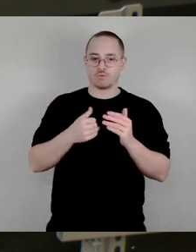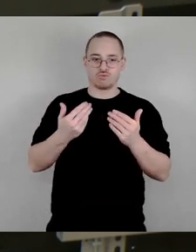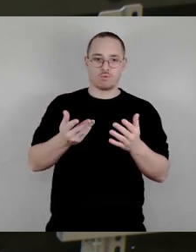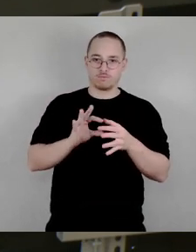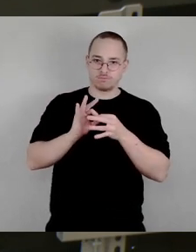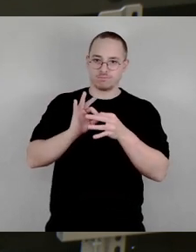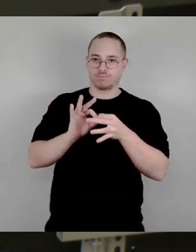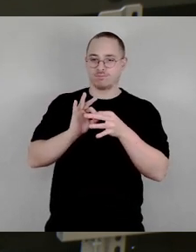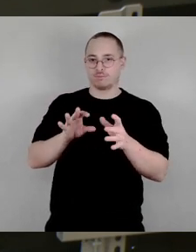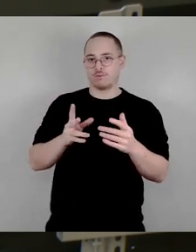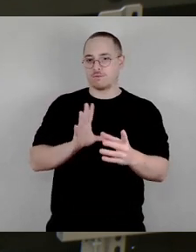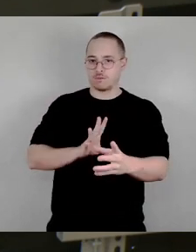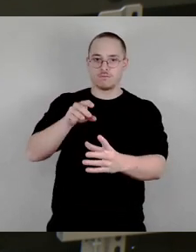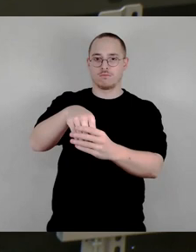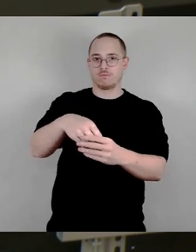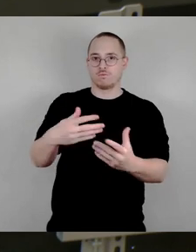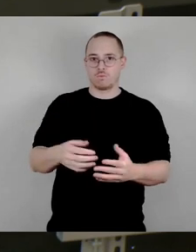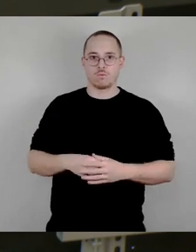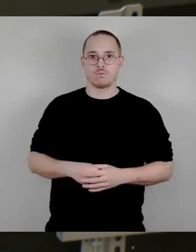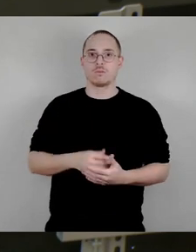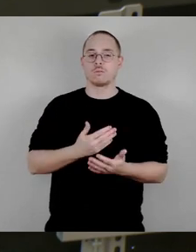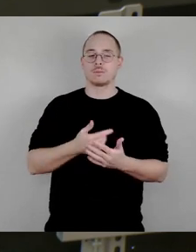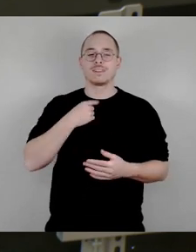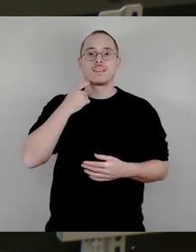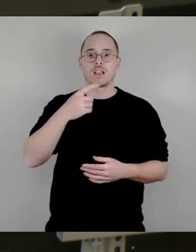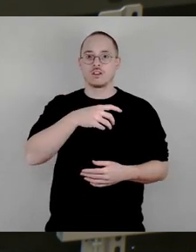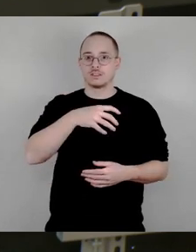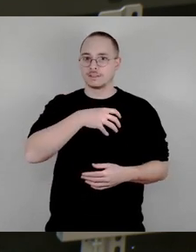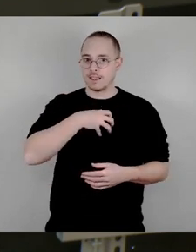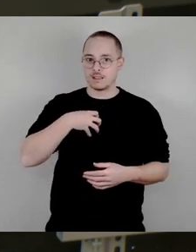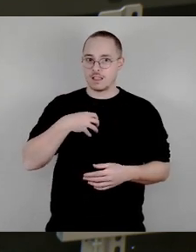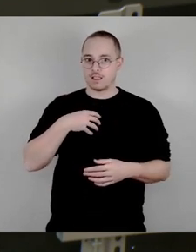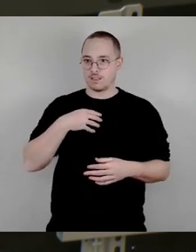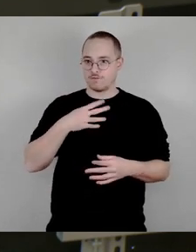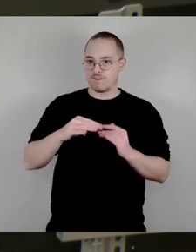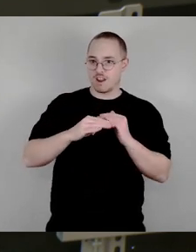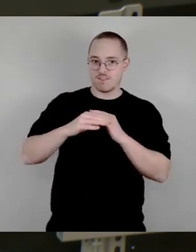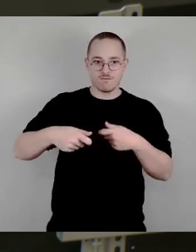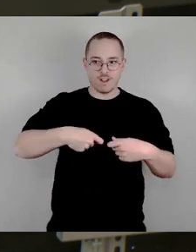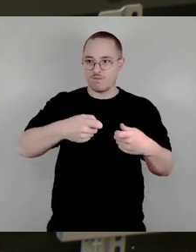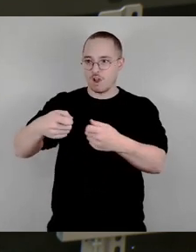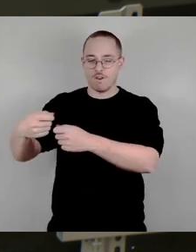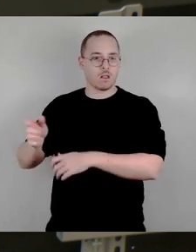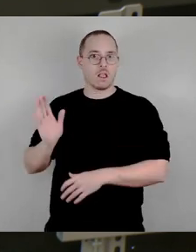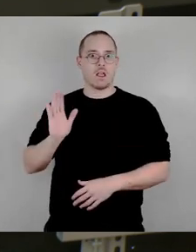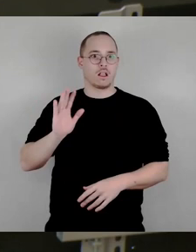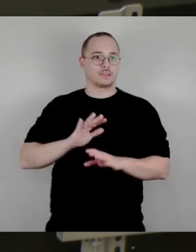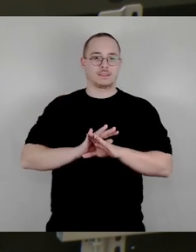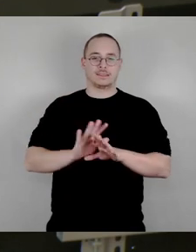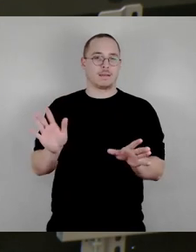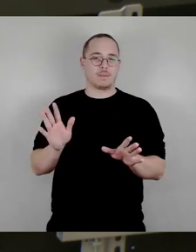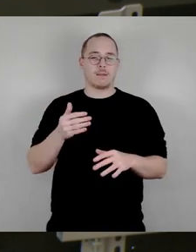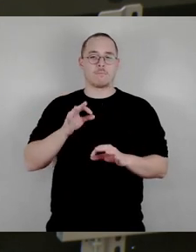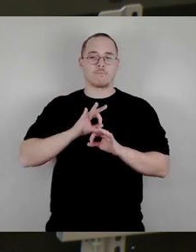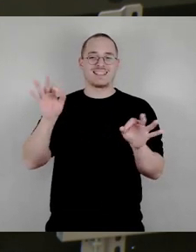Dresden soll überhaupt keine Flächen mehr verkaufen, sondern sie tatsächlich in Erbbau vergeben und dadurch den eigenen Bestand